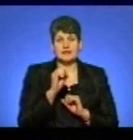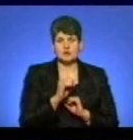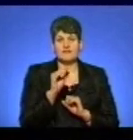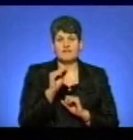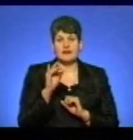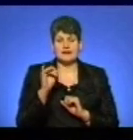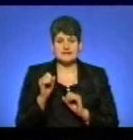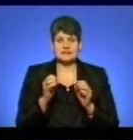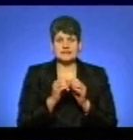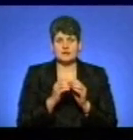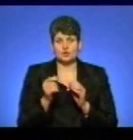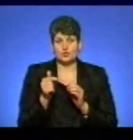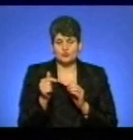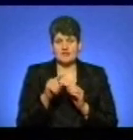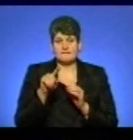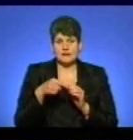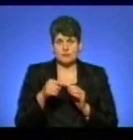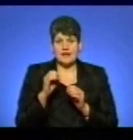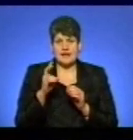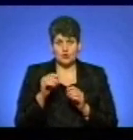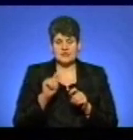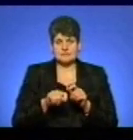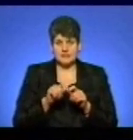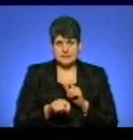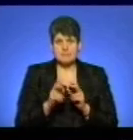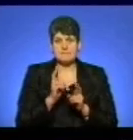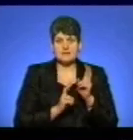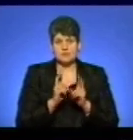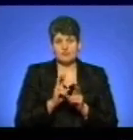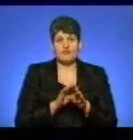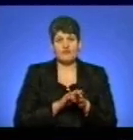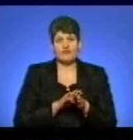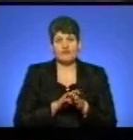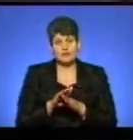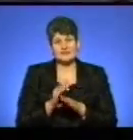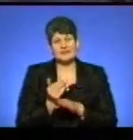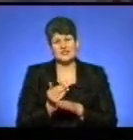станом на 10 грудня вимогу екоінспекції підприємство виконало частково.